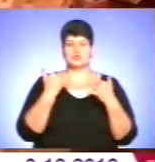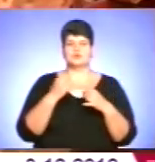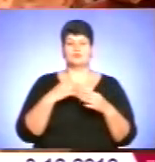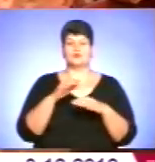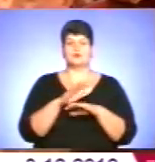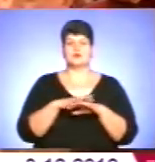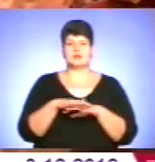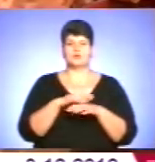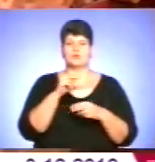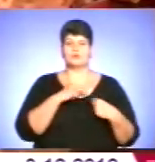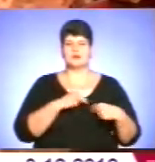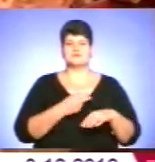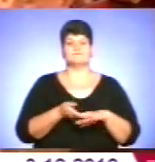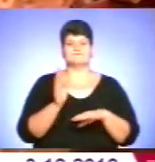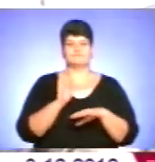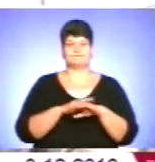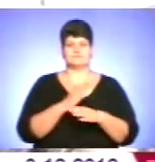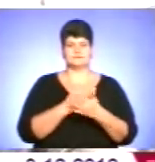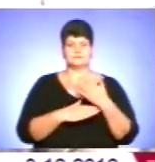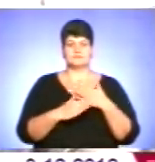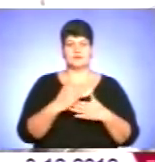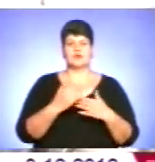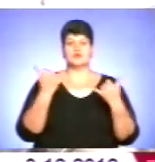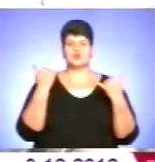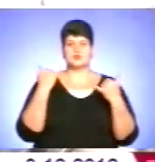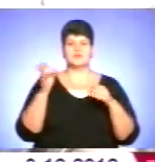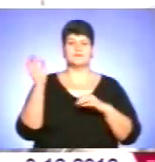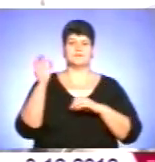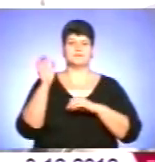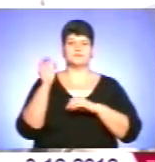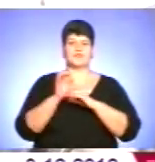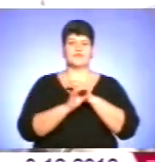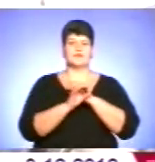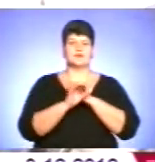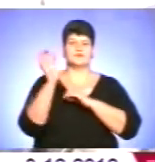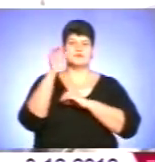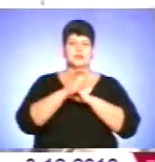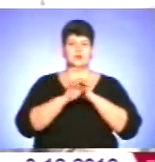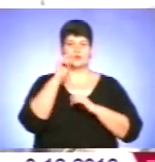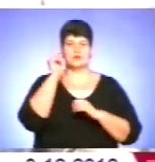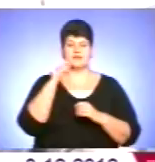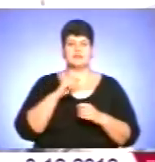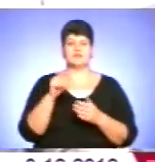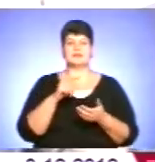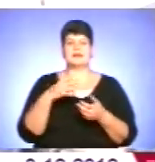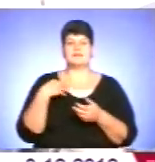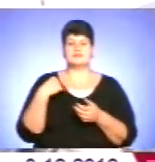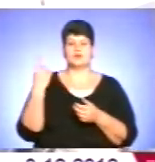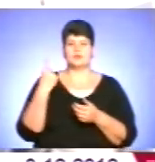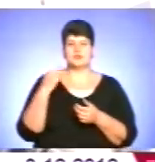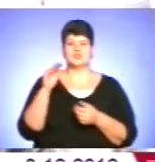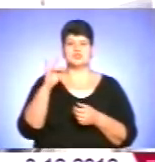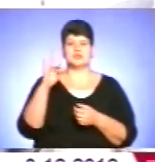праці інвалідам стає все важче. Сьогодні в Західній Україні, на Львівщині, місто Жидачу, виробник, який